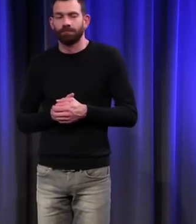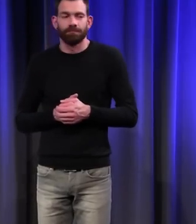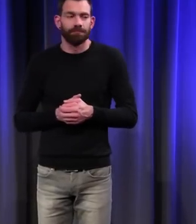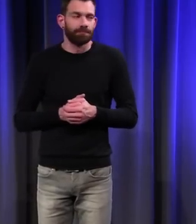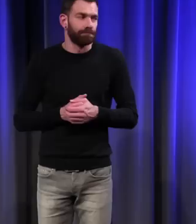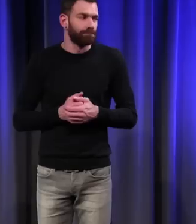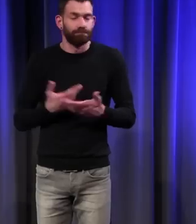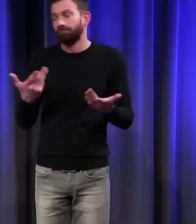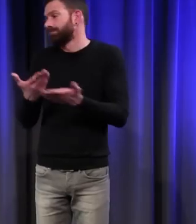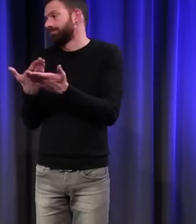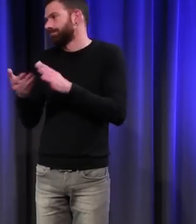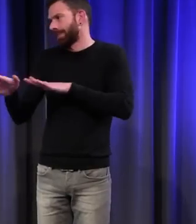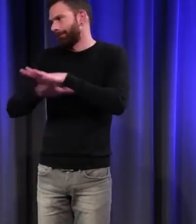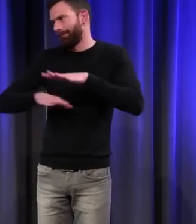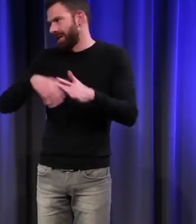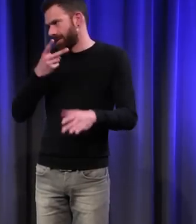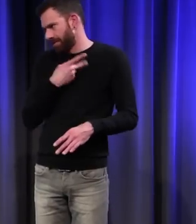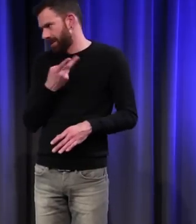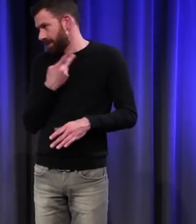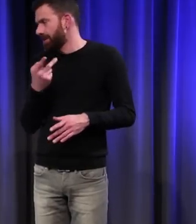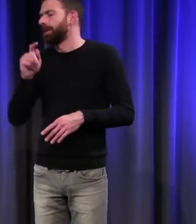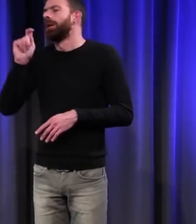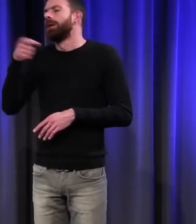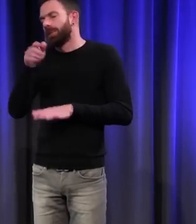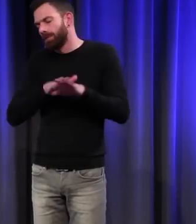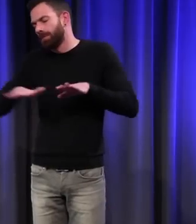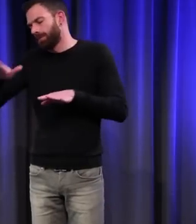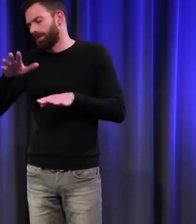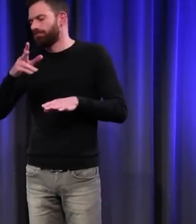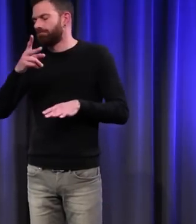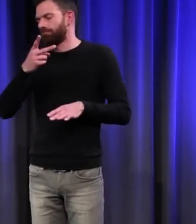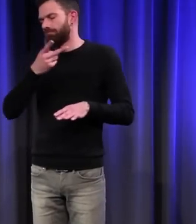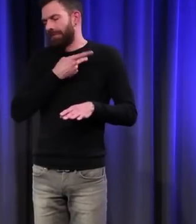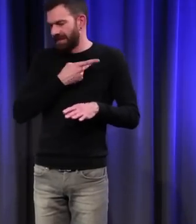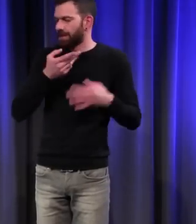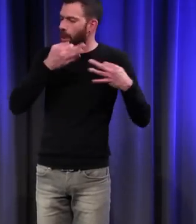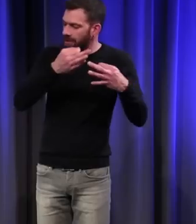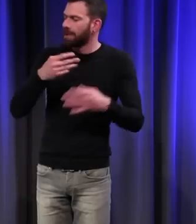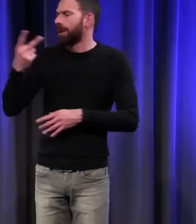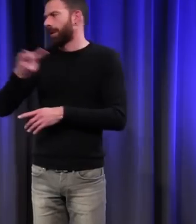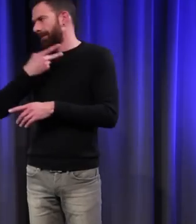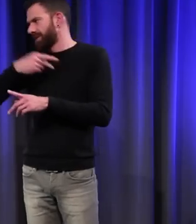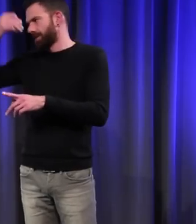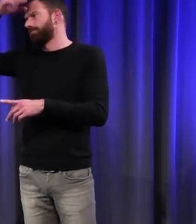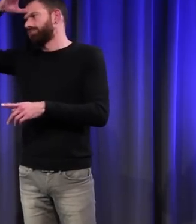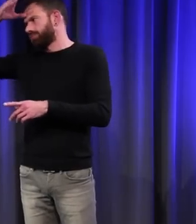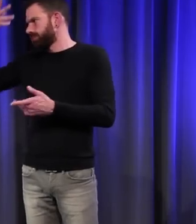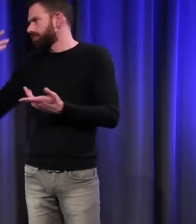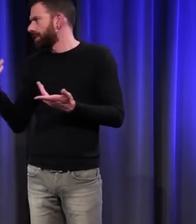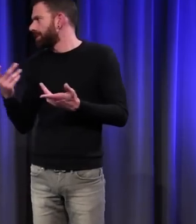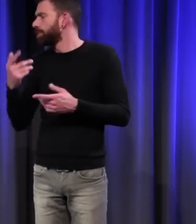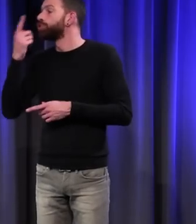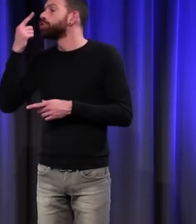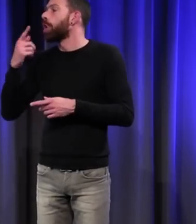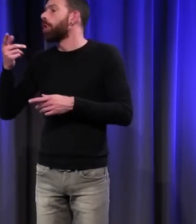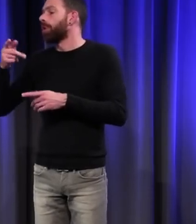C'est la base de la médecine. Mais évidemment, il y a une médecine ordinaire et une médecine savante. Et je pense que les orateurs qui